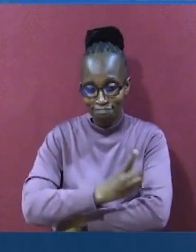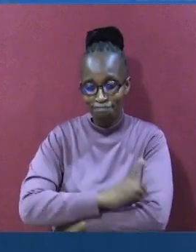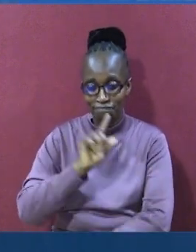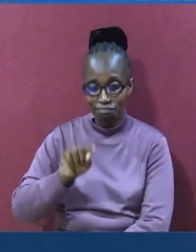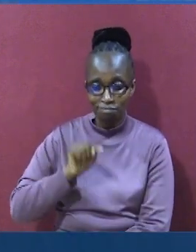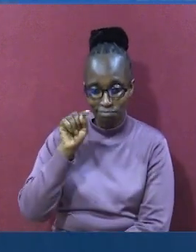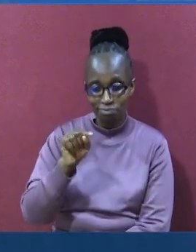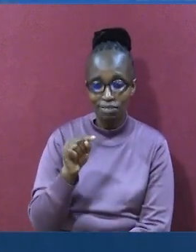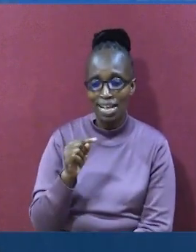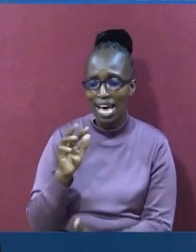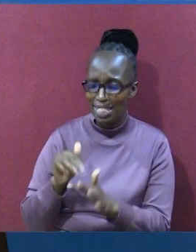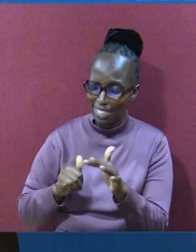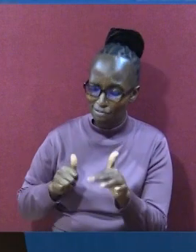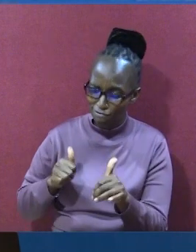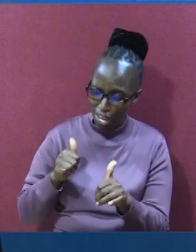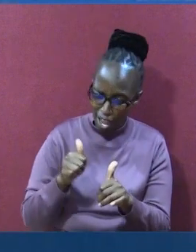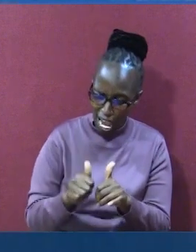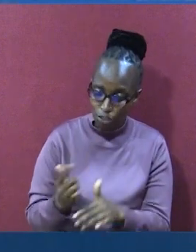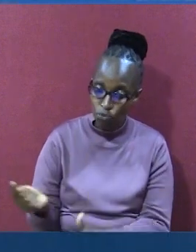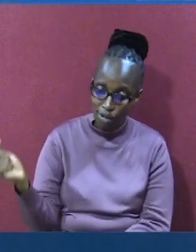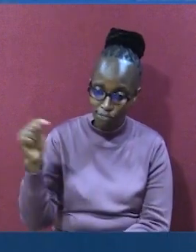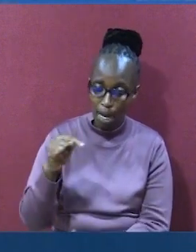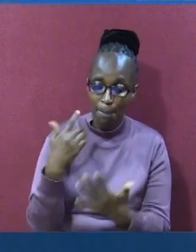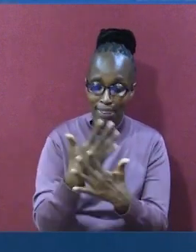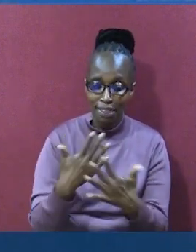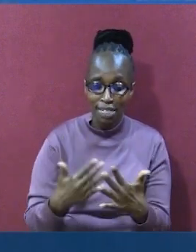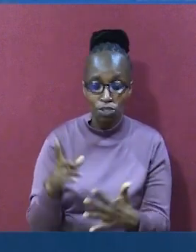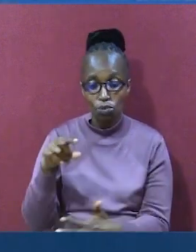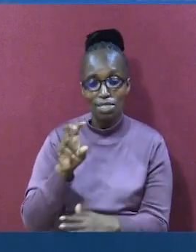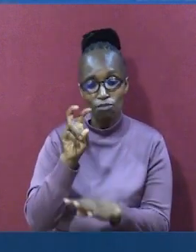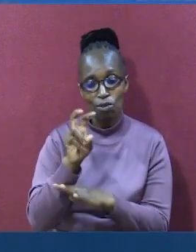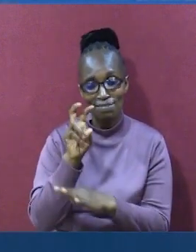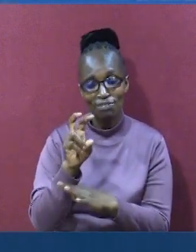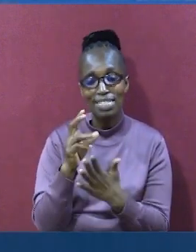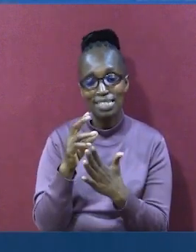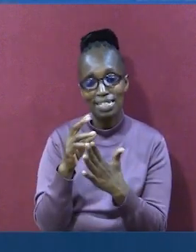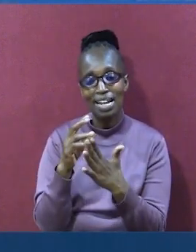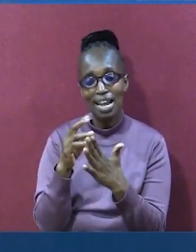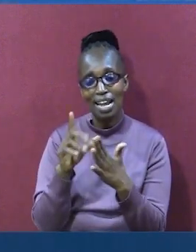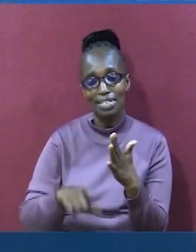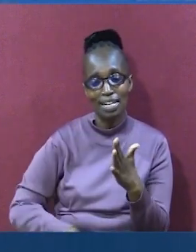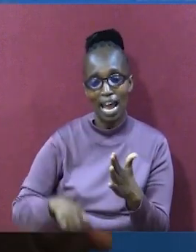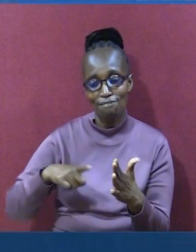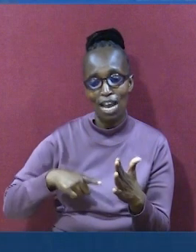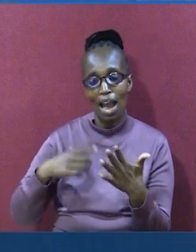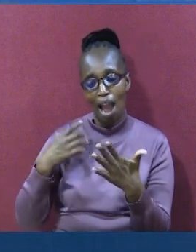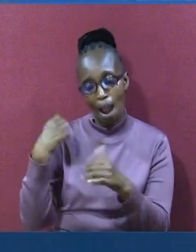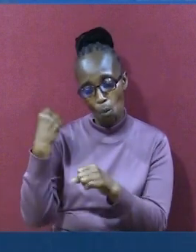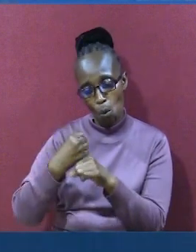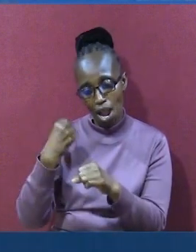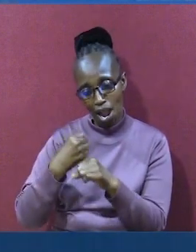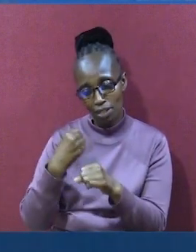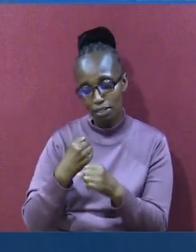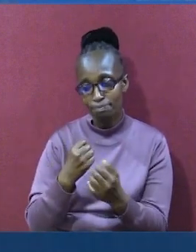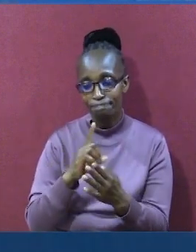Utafika maali na usema ya kwamba. Umbali ambayo ni mefika. Mambu ambayo ni meona ya metendeka katika maisha yangu. Inchapokuwa subira